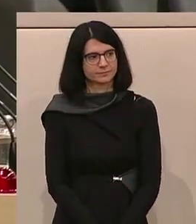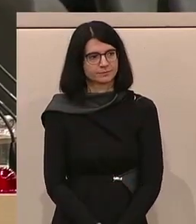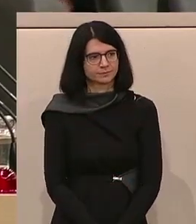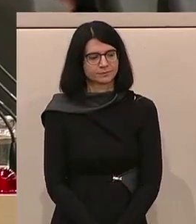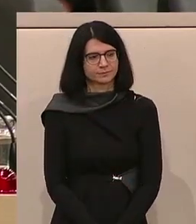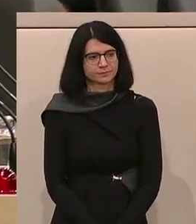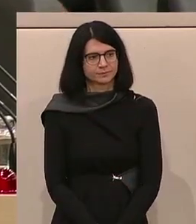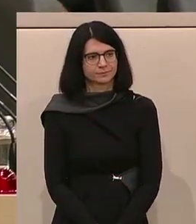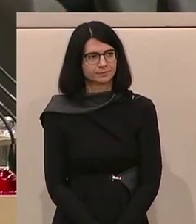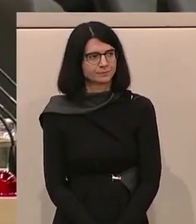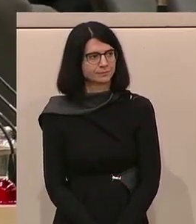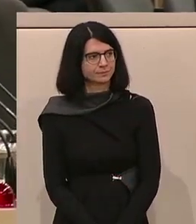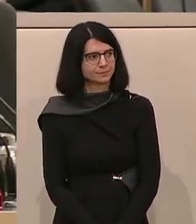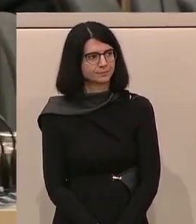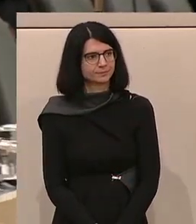Freien rechtlich. Dankeschön.